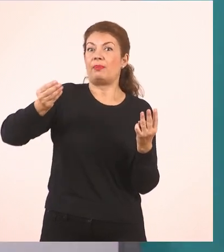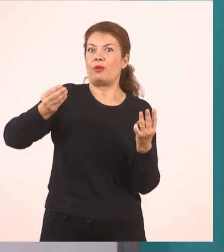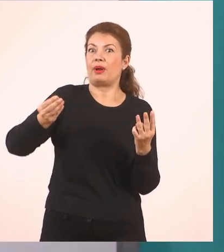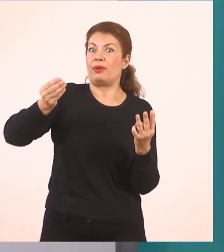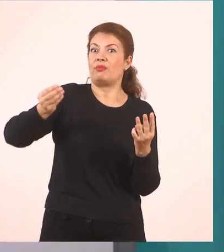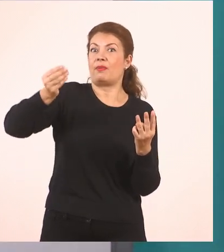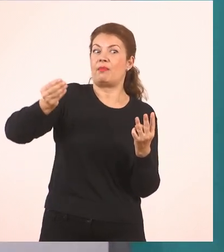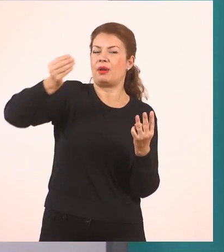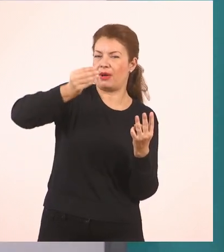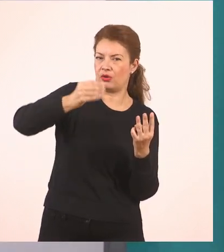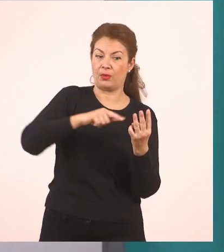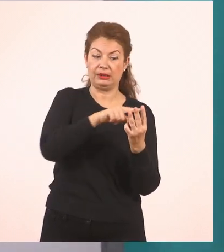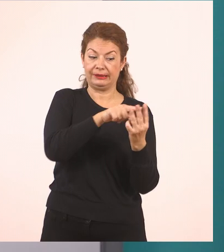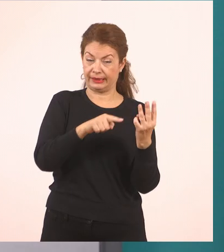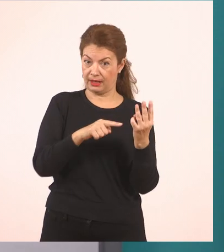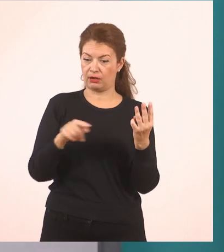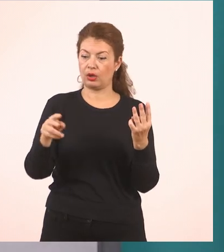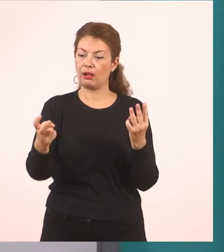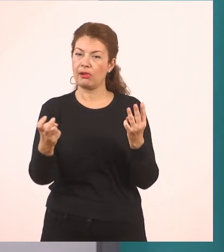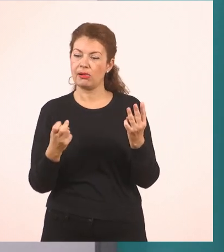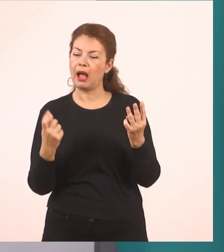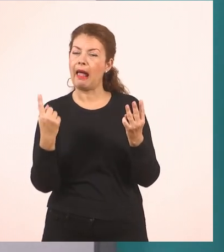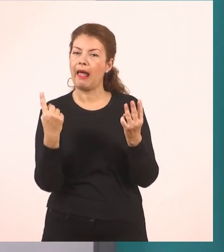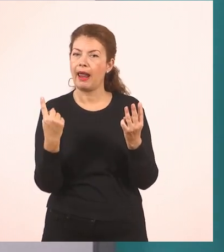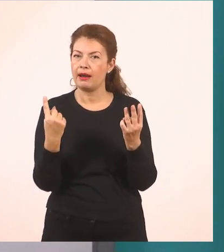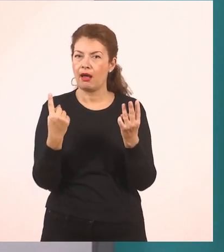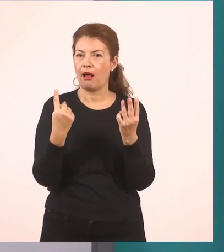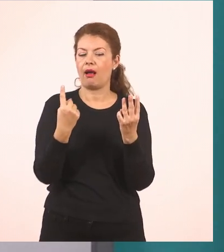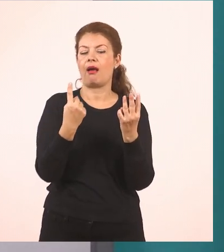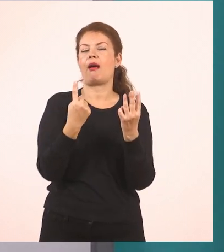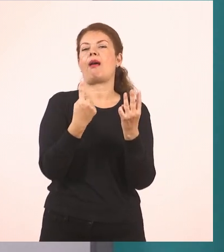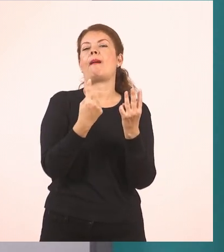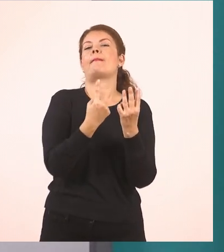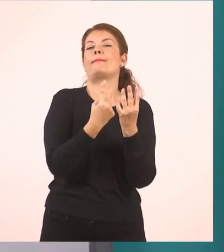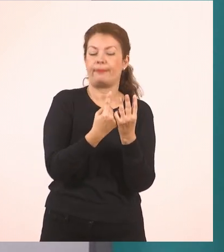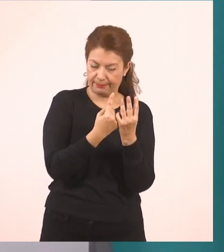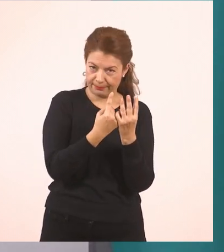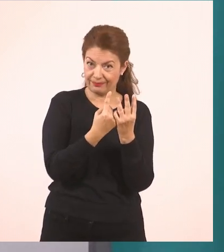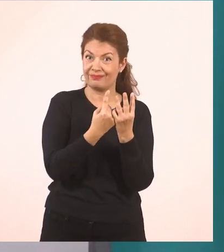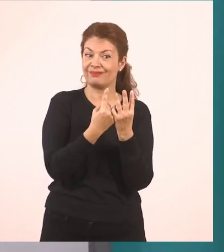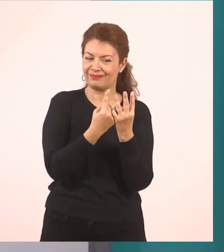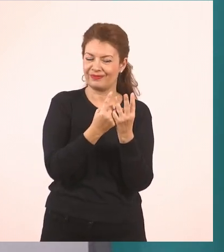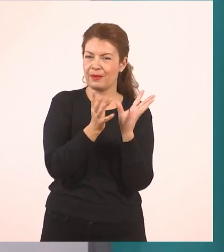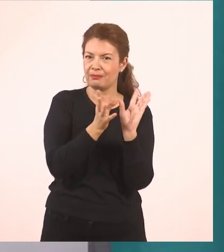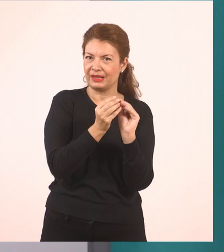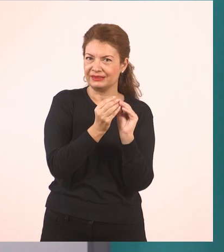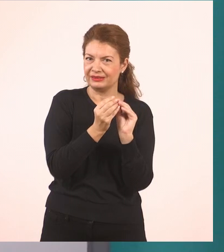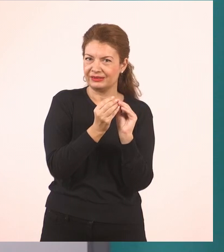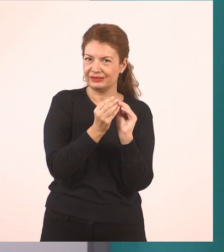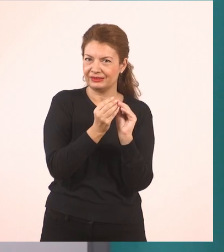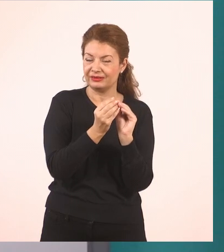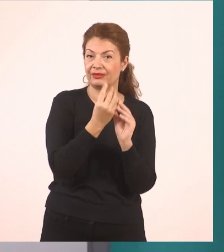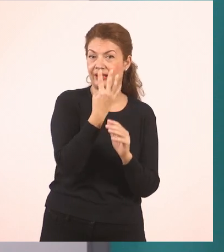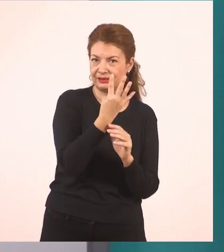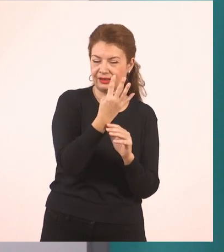πολλά μαρκαδοράκια. Είχα 3 και πάω στα. Άλλο ένα. Ένα, τέσσερα. Ένα,